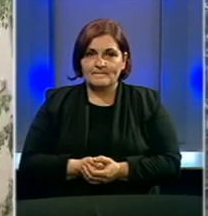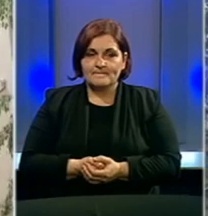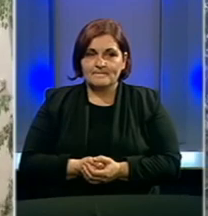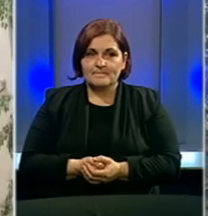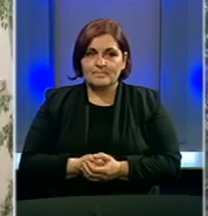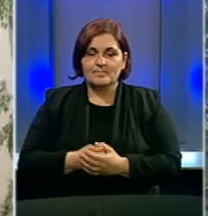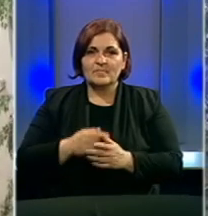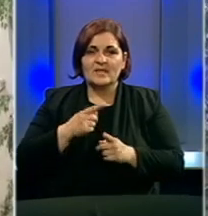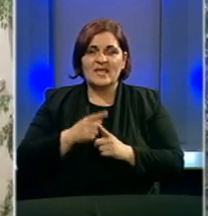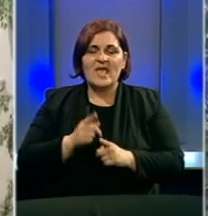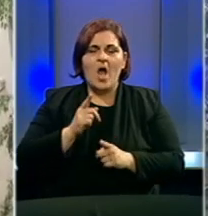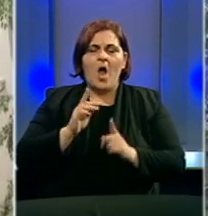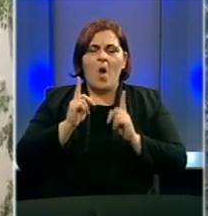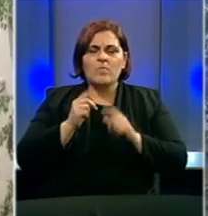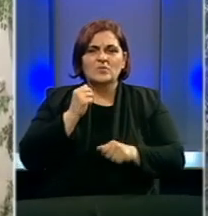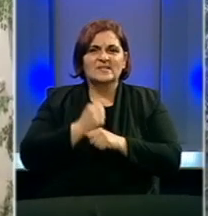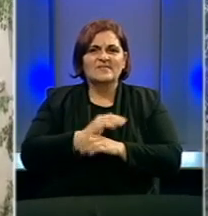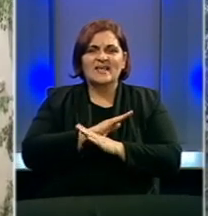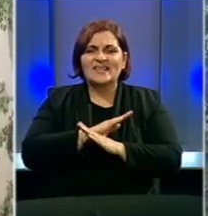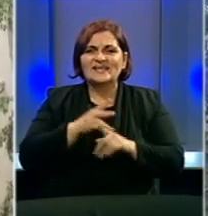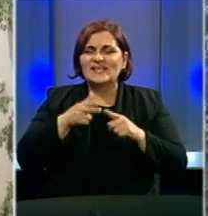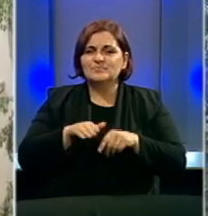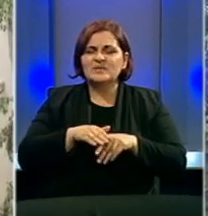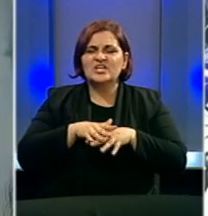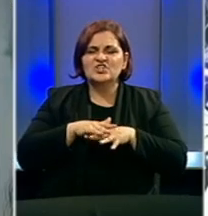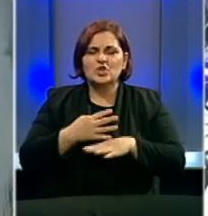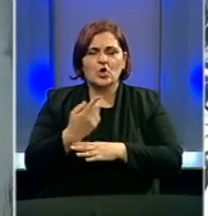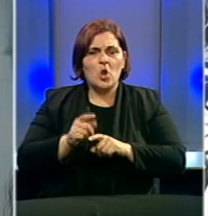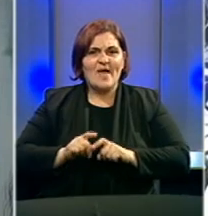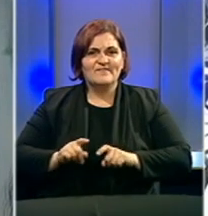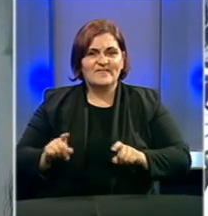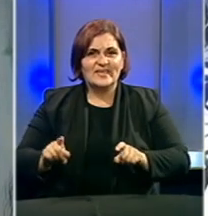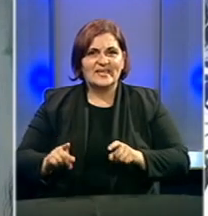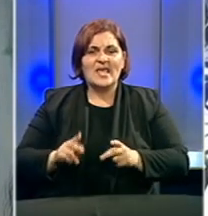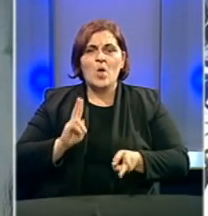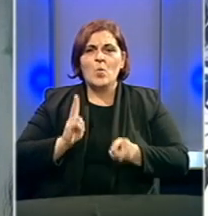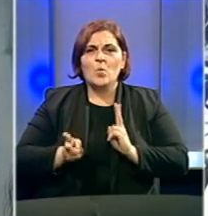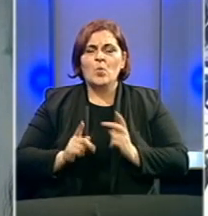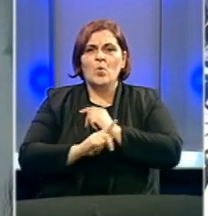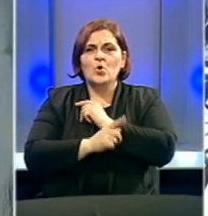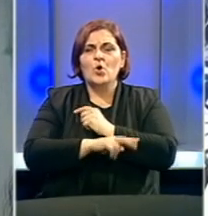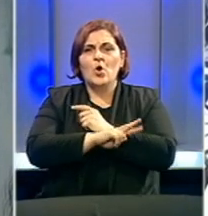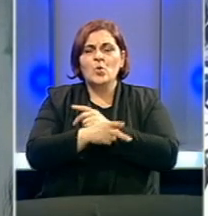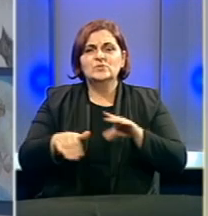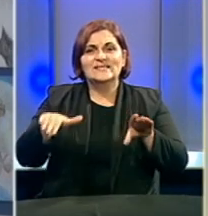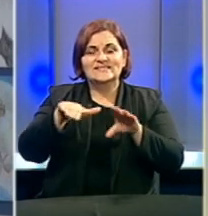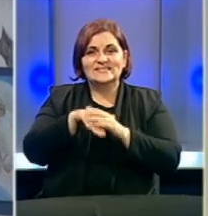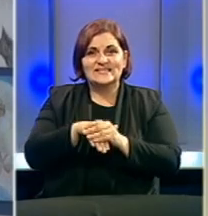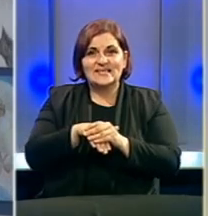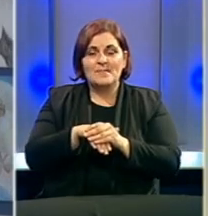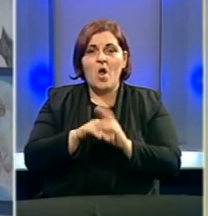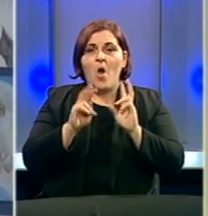Zbog obustave rada svih djelatnosti red isprečevanja širenja koronavirusa, učitelji, učenici i ostali uposlenici